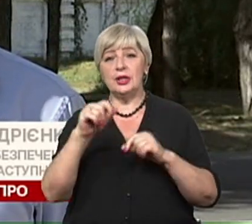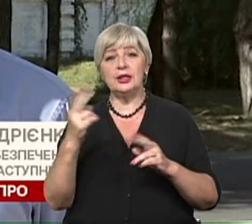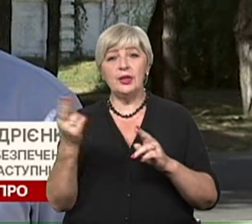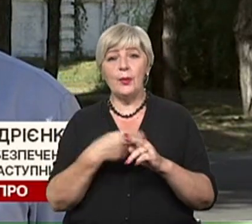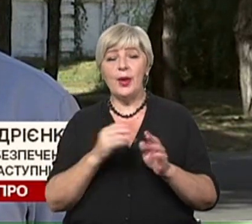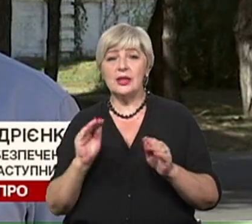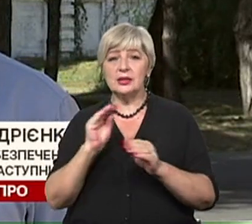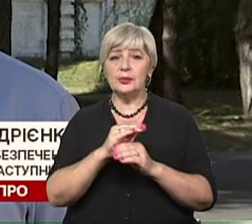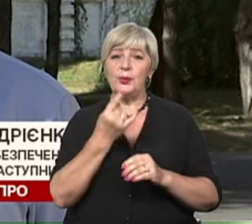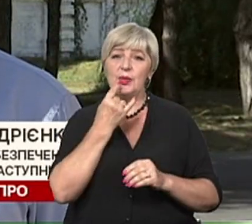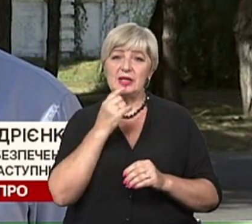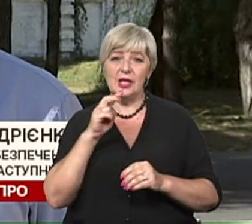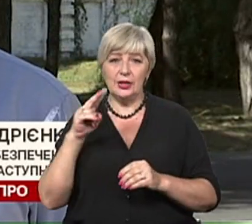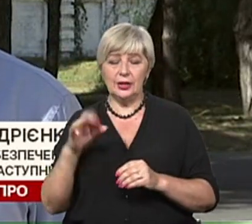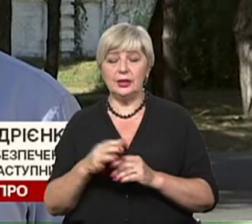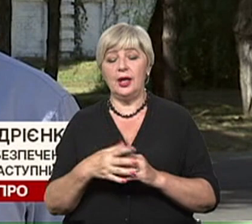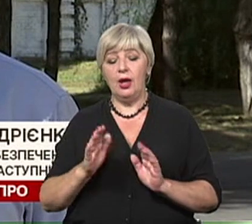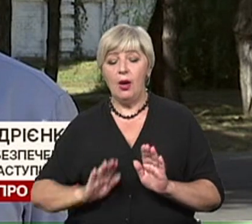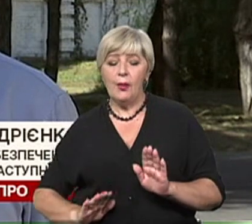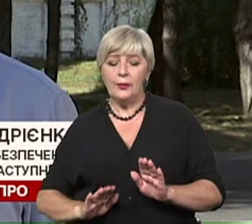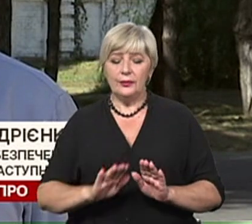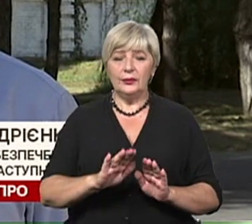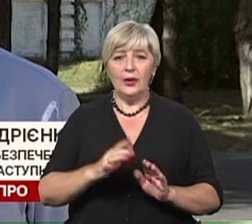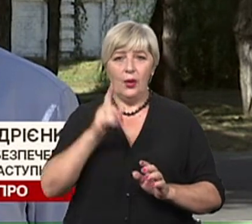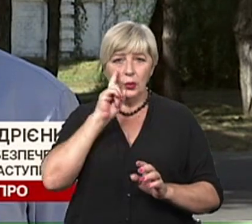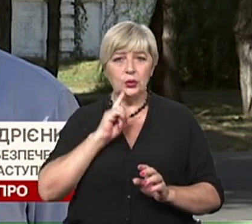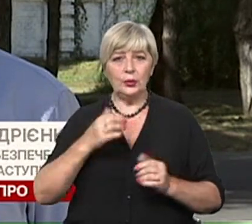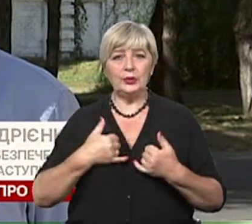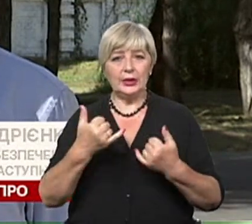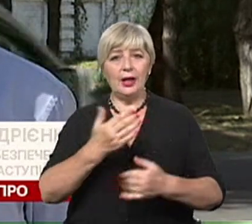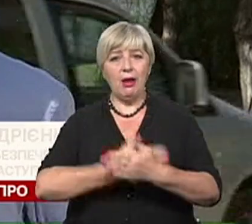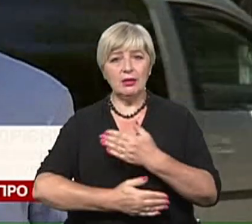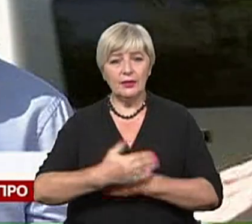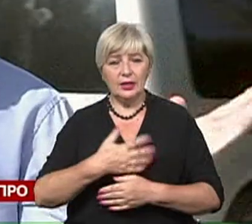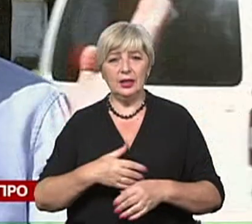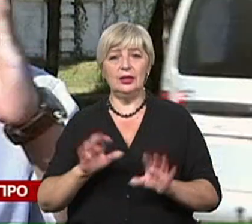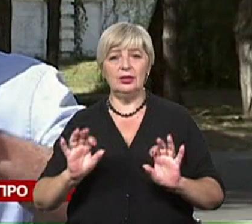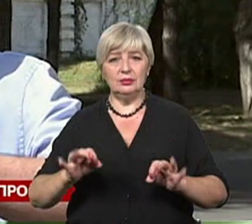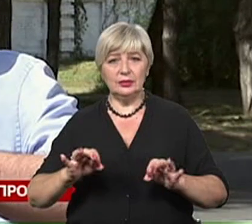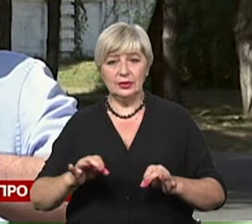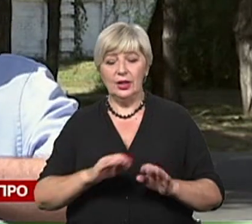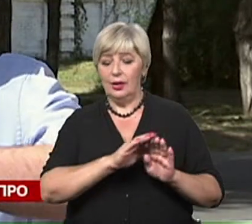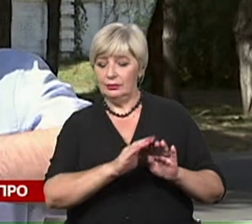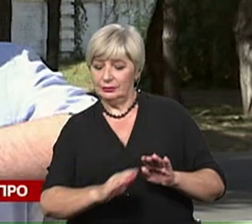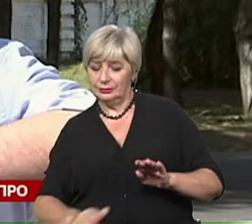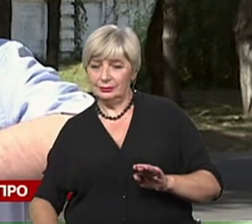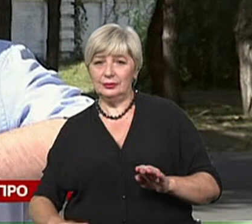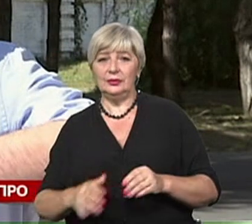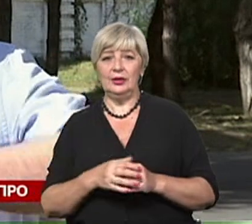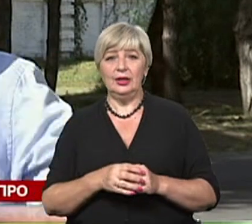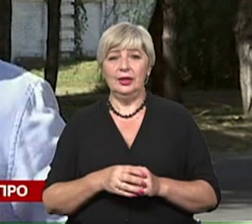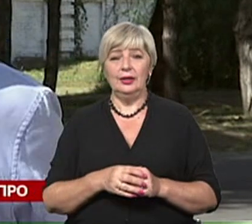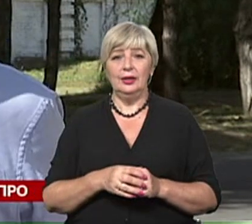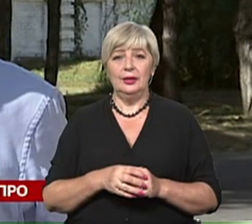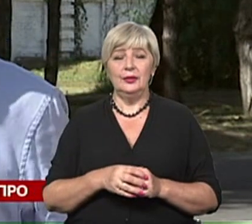спеціальними системами для людей з інвалідністю. Мова йде про такі паріжки, які опускаються. І більше того, тролейбус